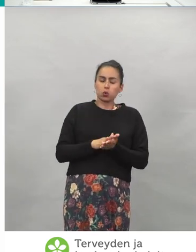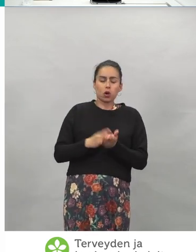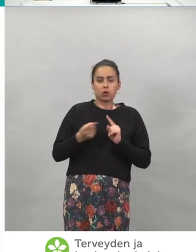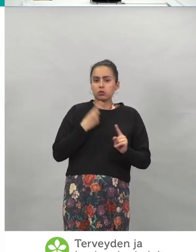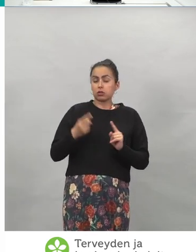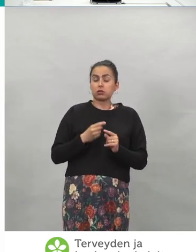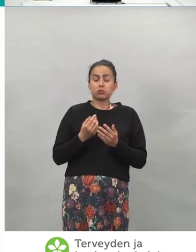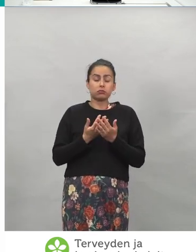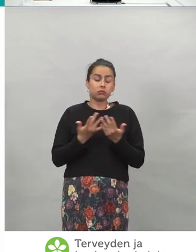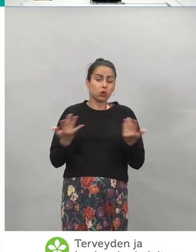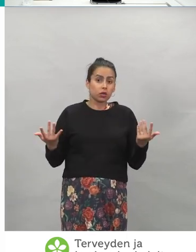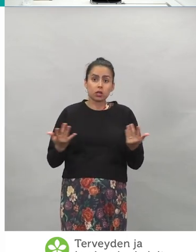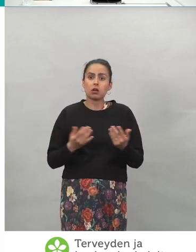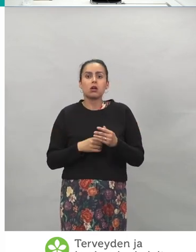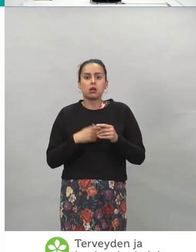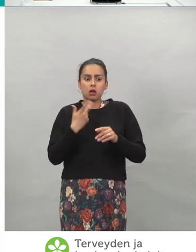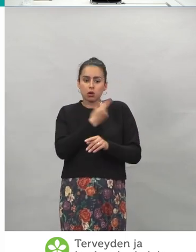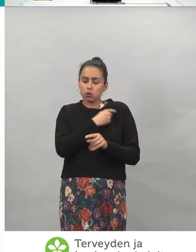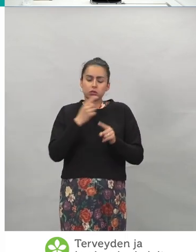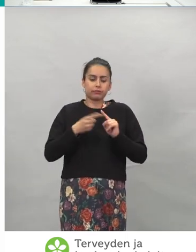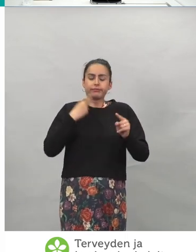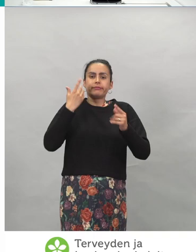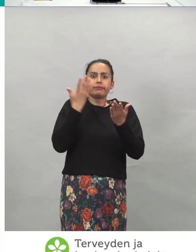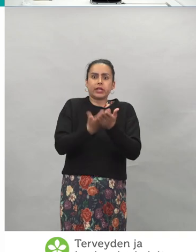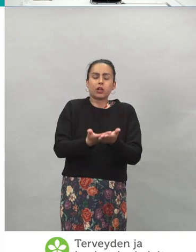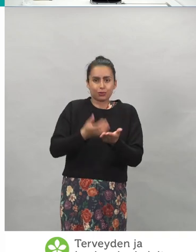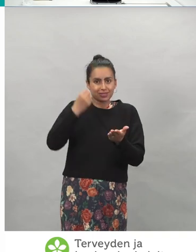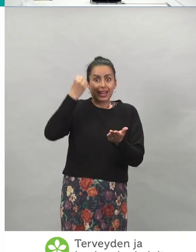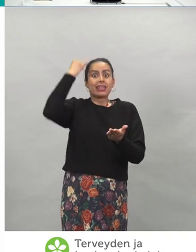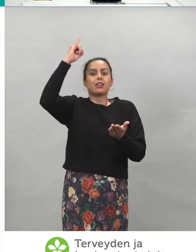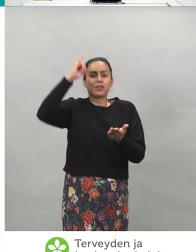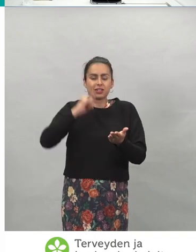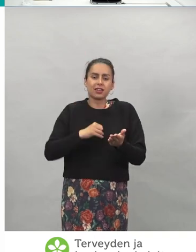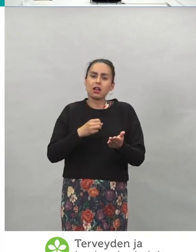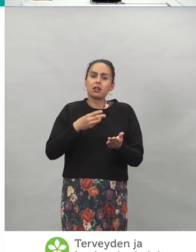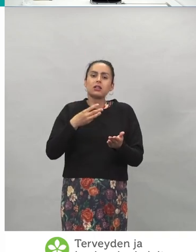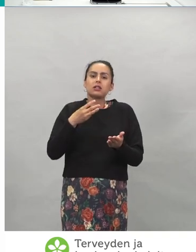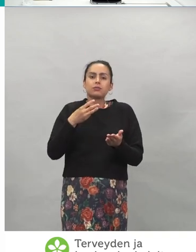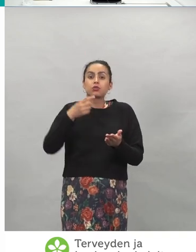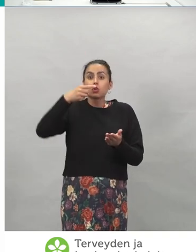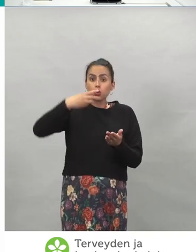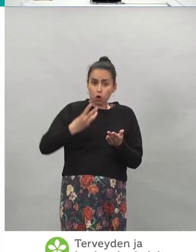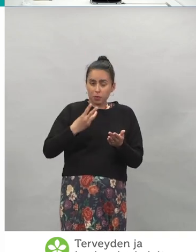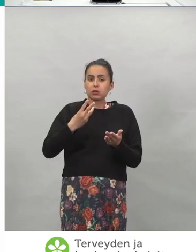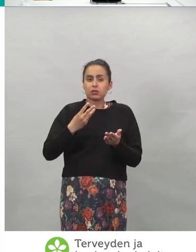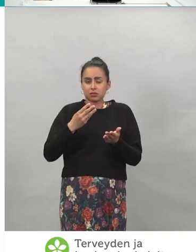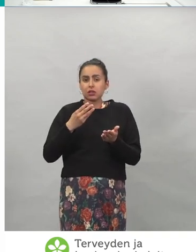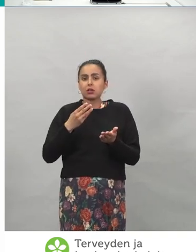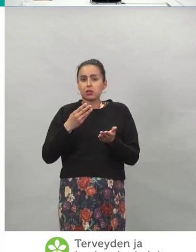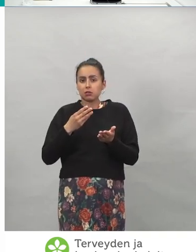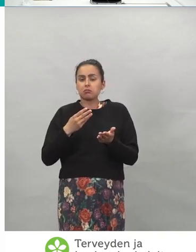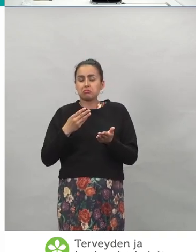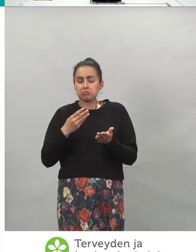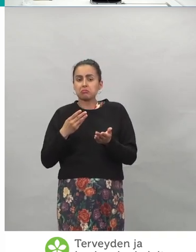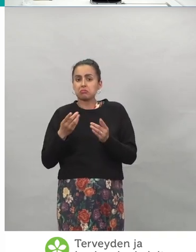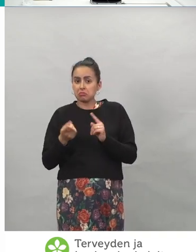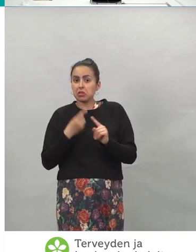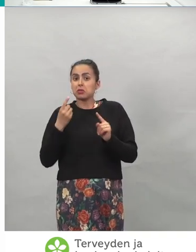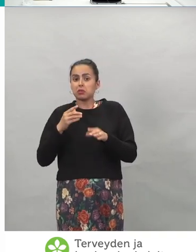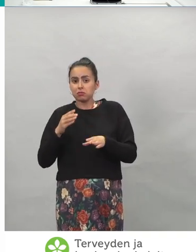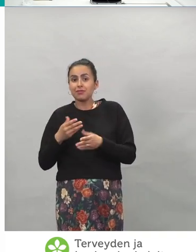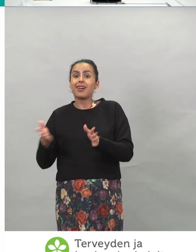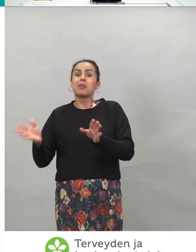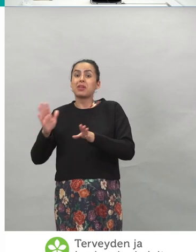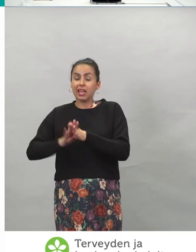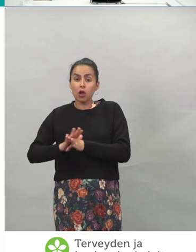niistä yli 80 on ollut kliinisissä tutkimuksissa, ja 13 on otettu jo laajaan käyttöön.